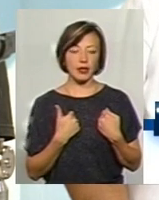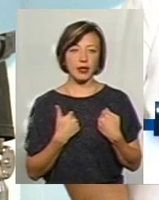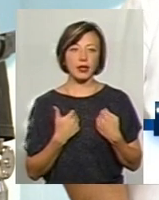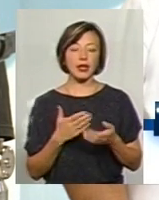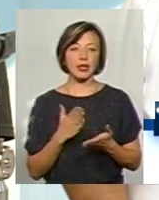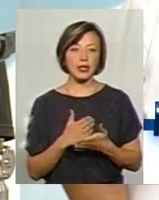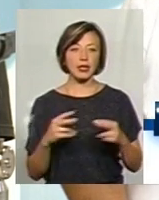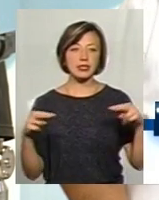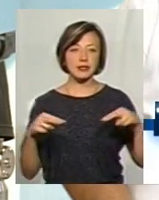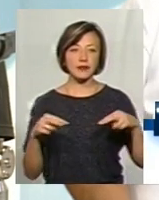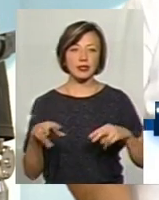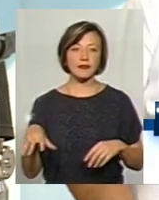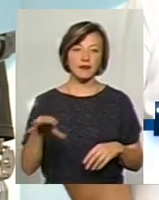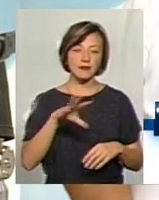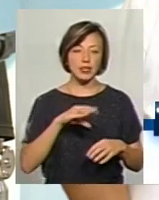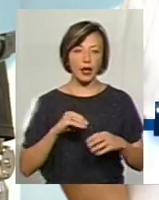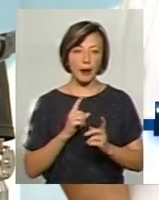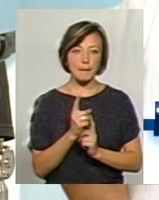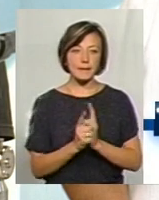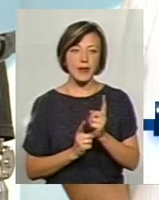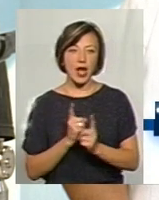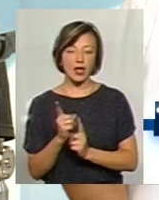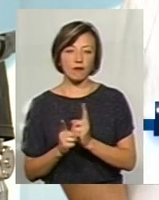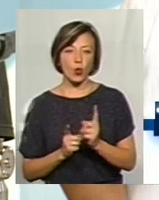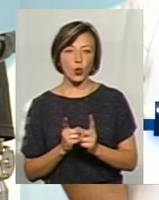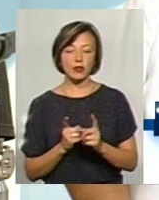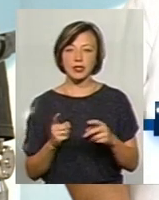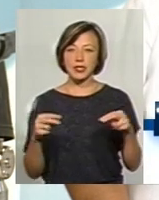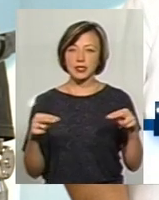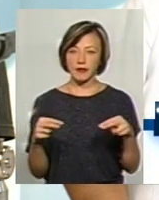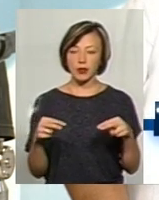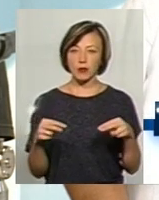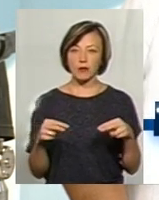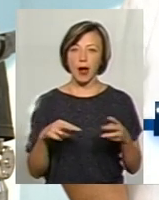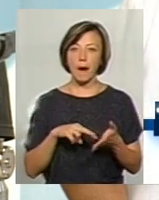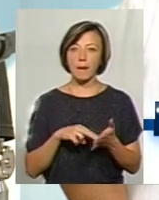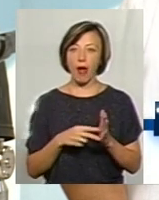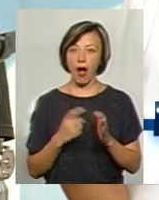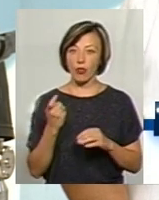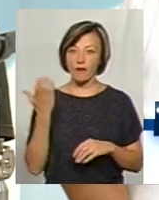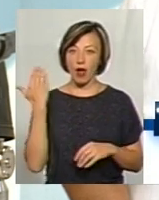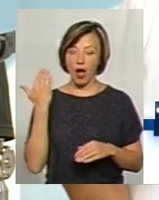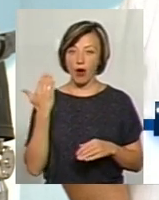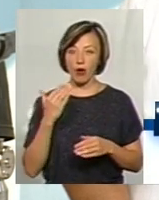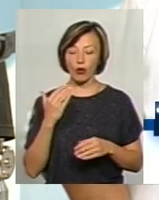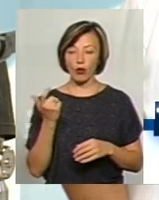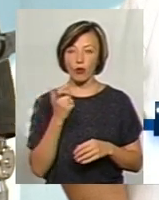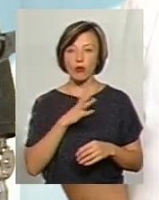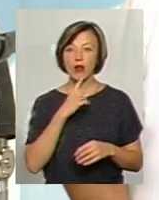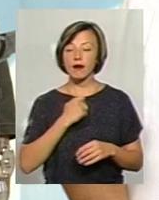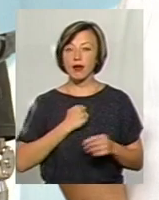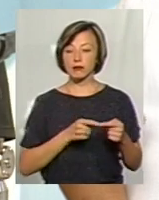свідком всіх перетворень, яка є свідком планової економіки, яка була при